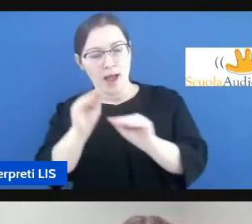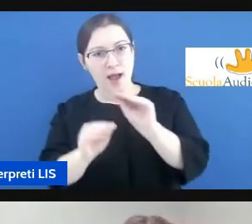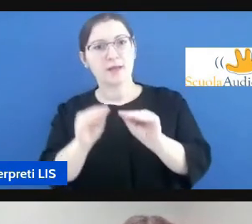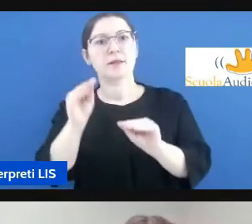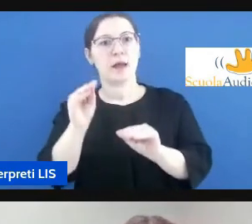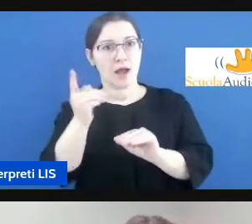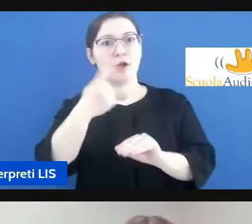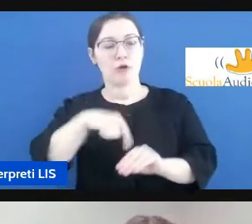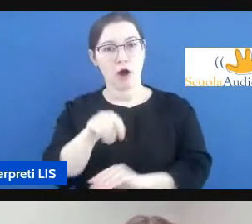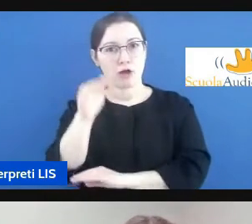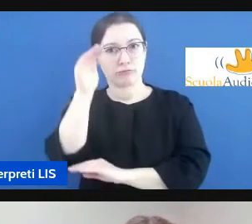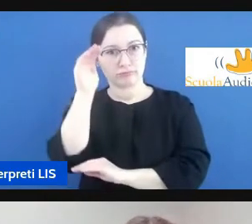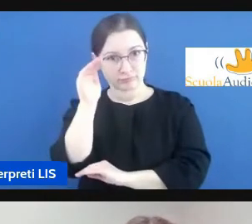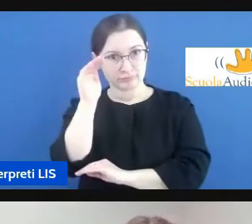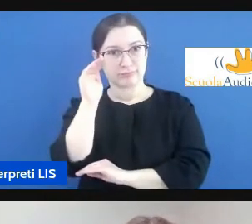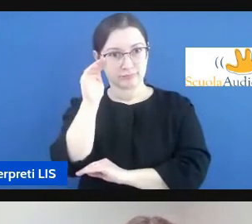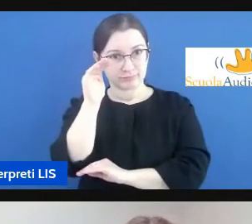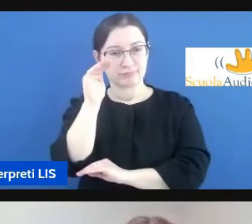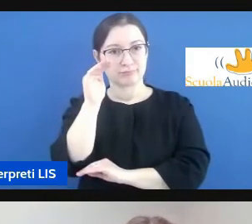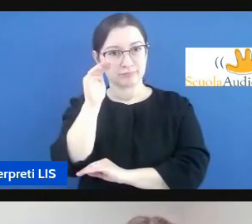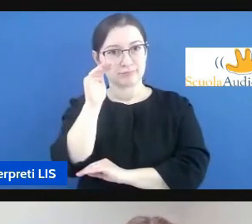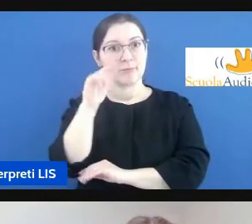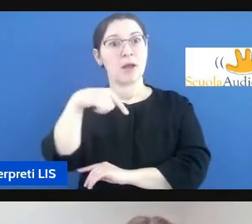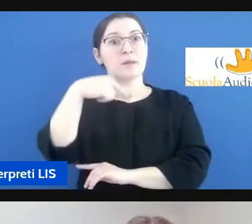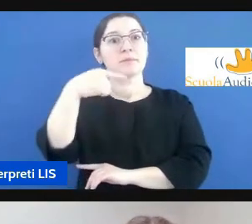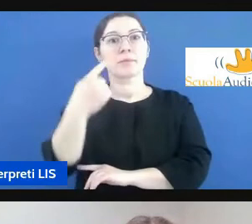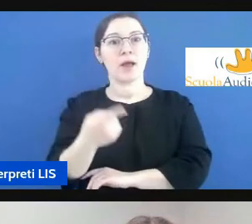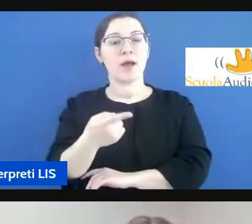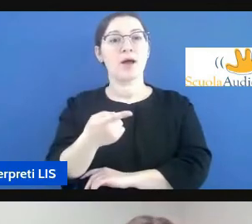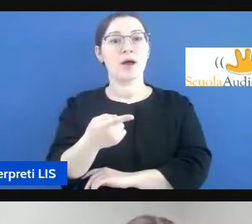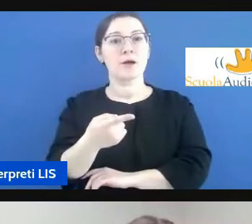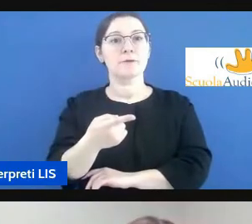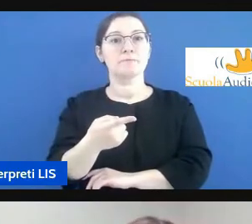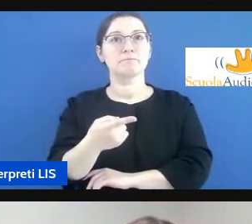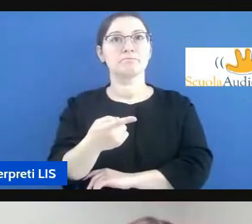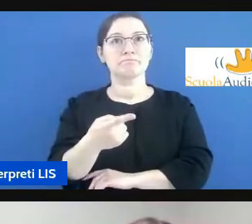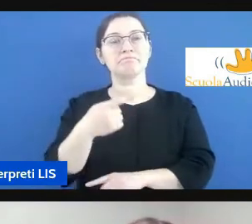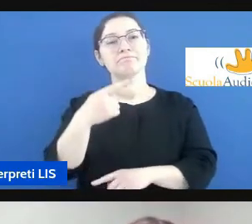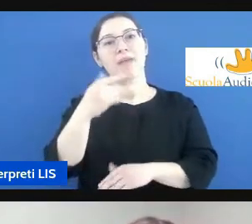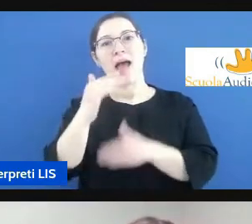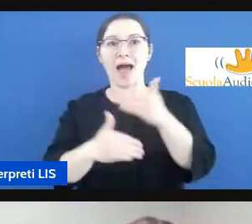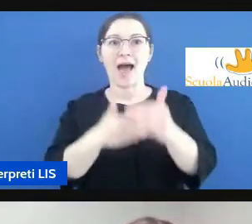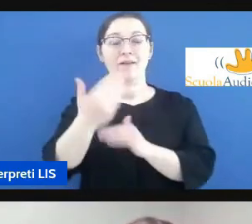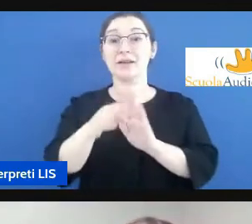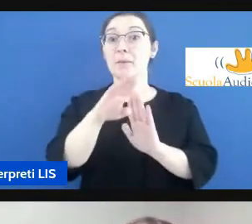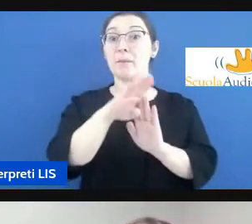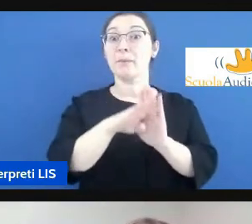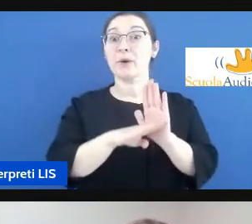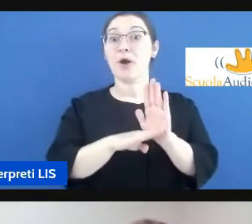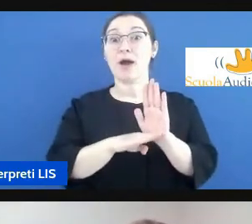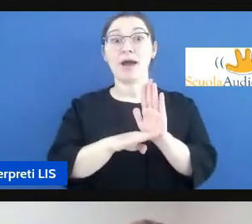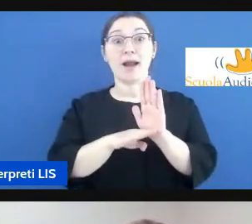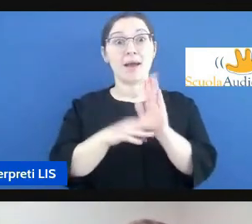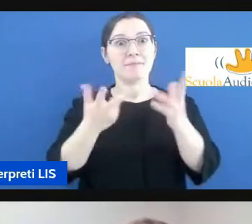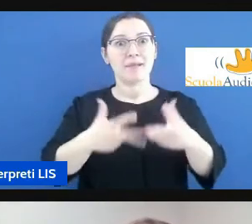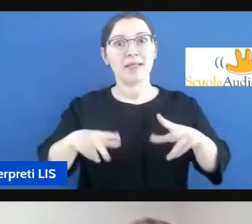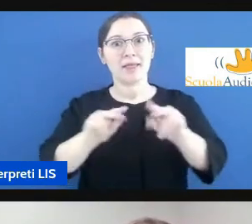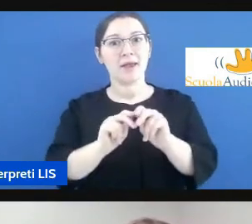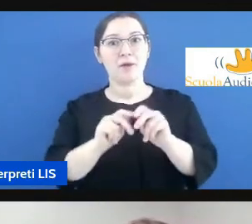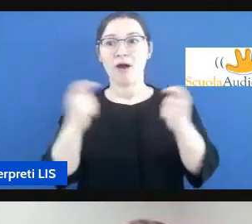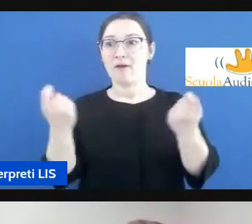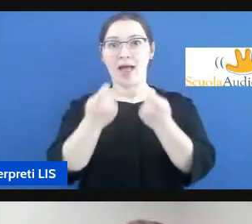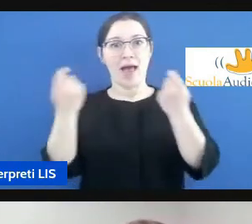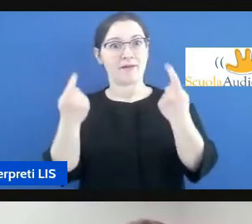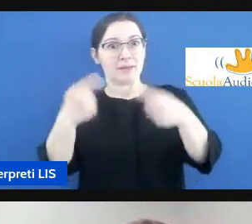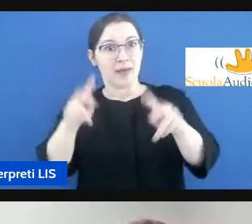raccoglieremo anche per poter programmare progettare altri eventi dedicati all